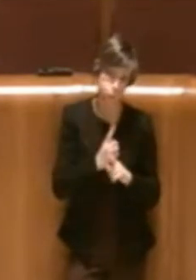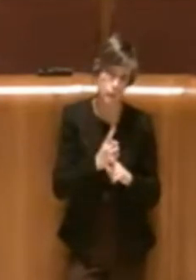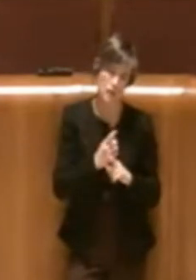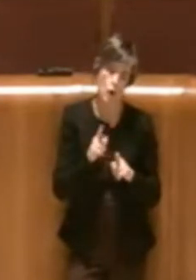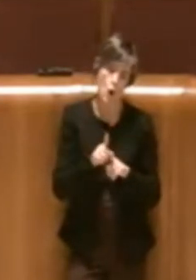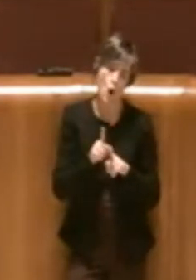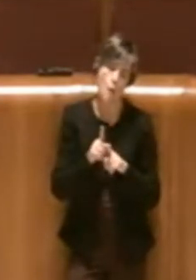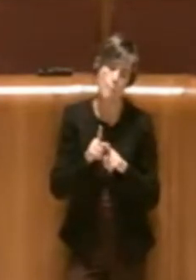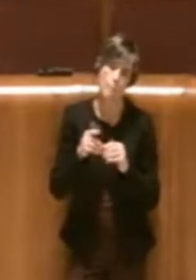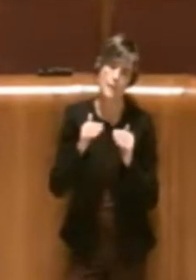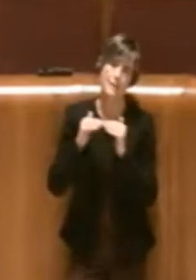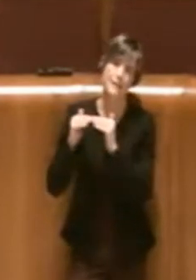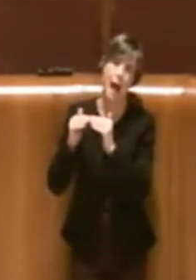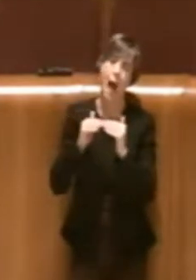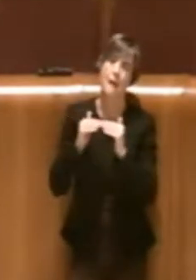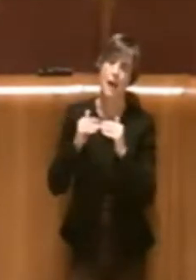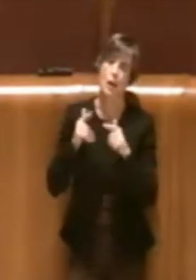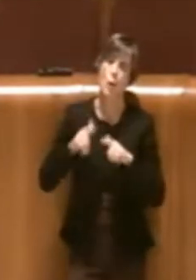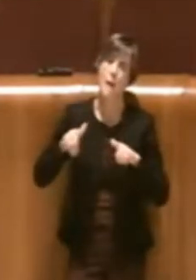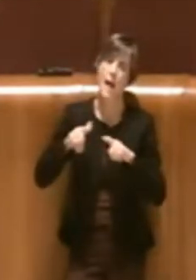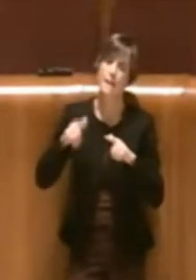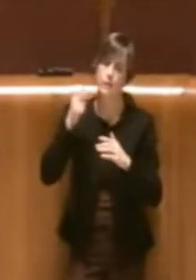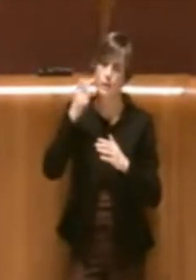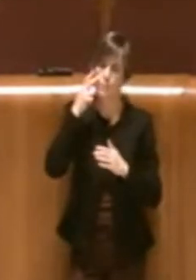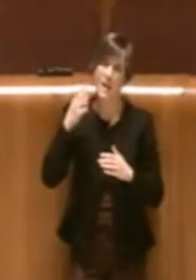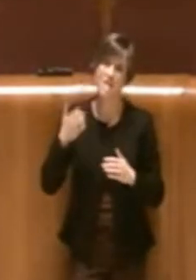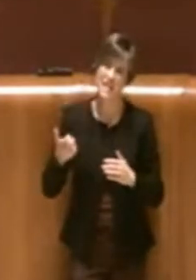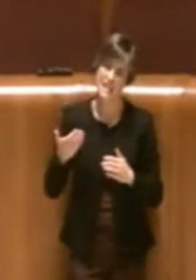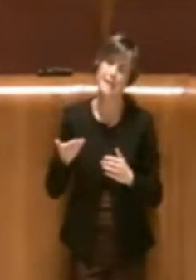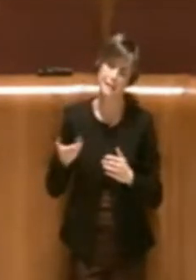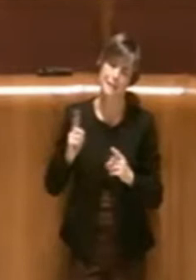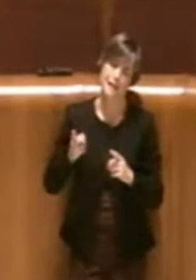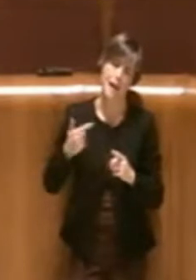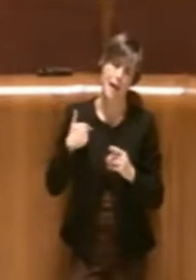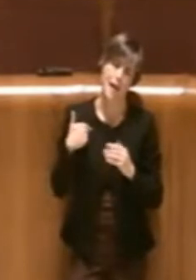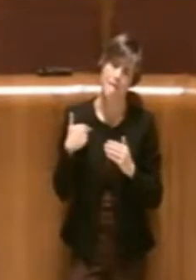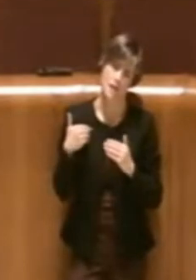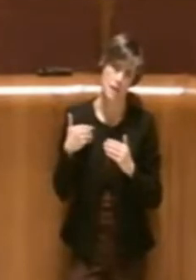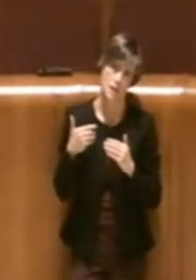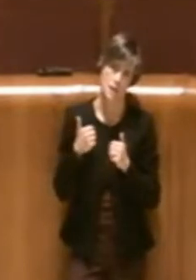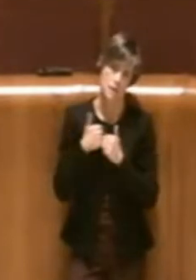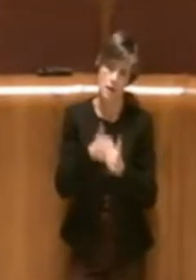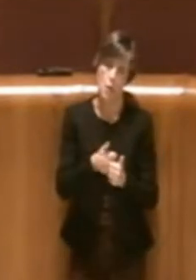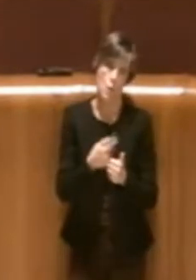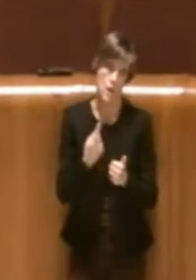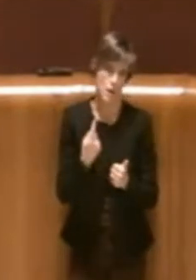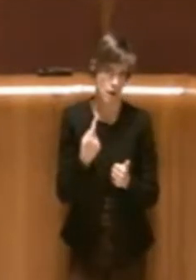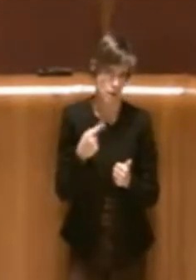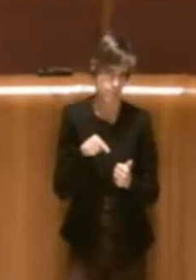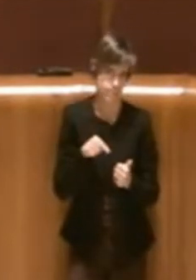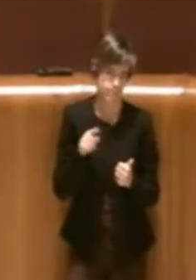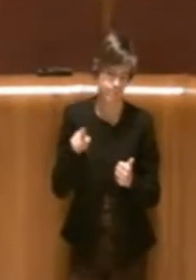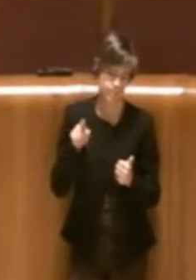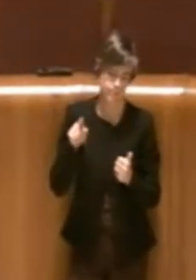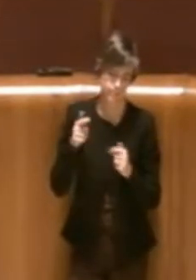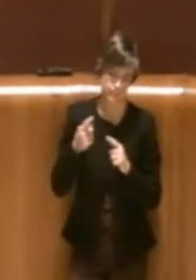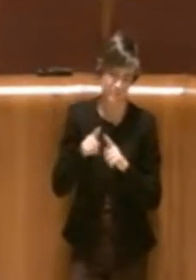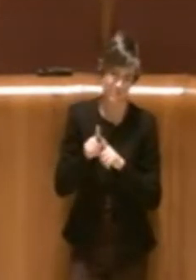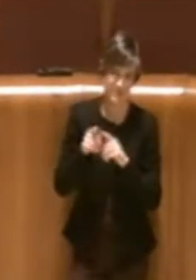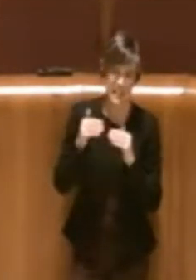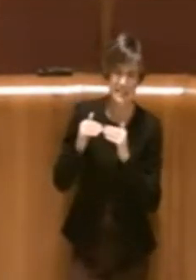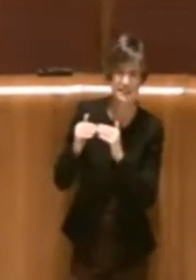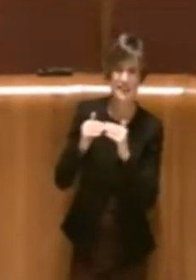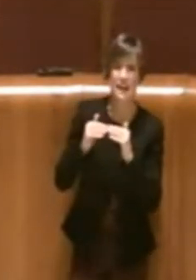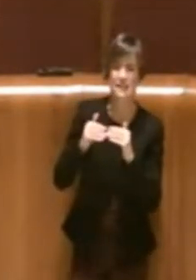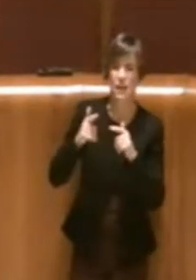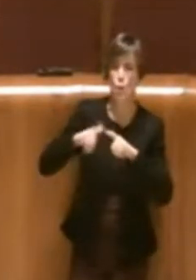urbanistici previsti, quindi fatti salvi i standard urbanistici che devono essere comunque verificati, anche